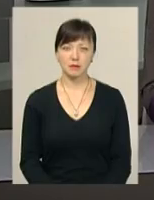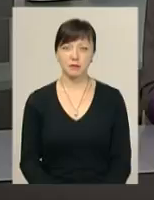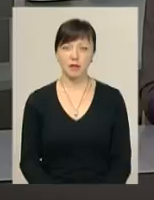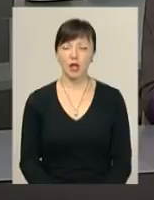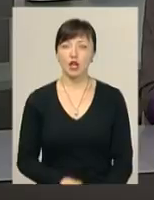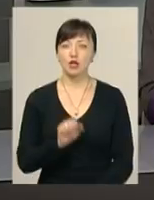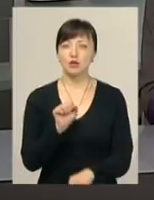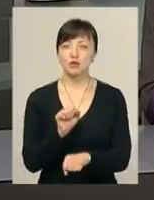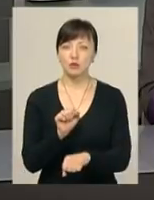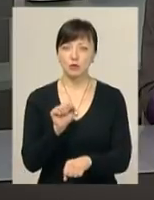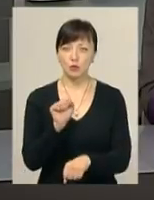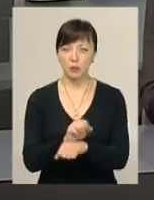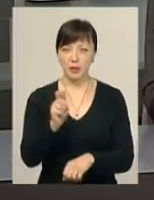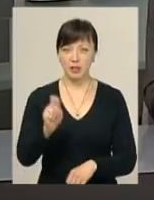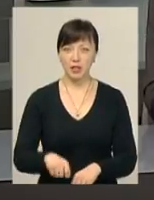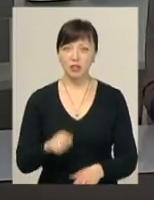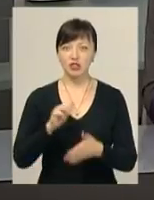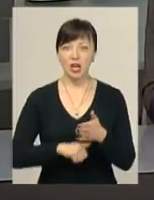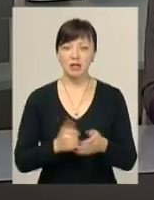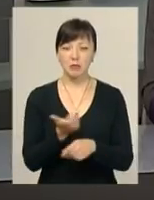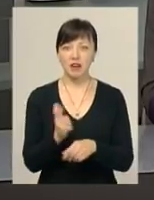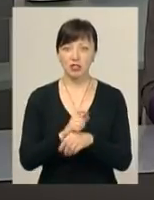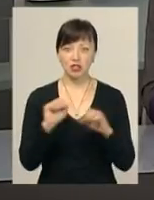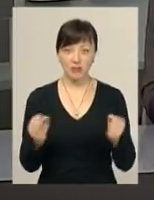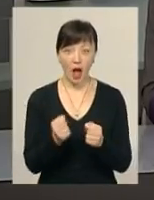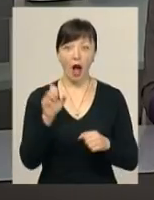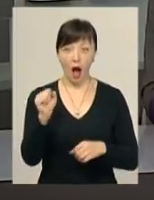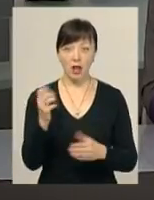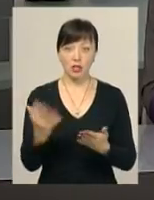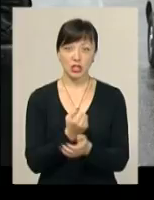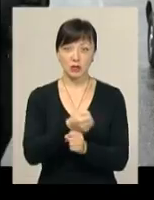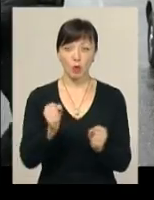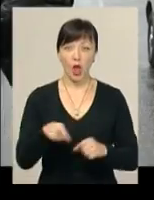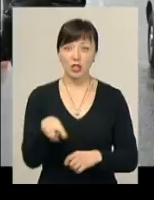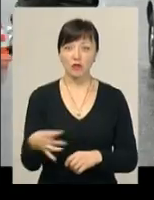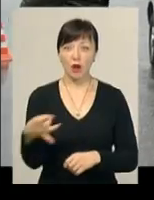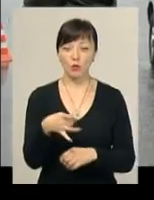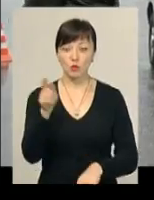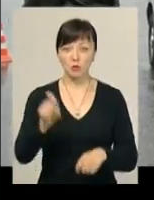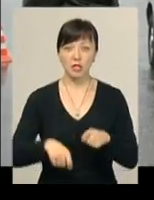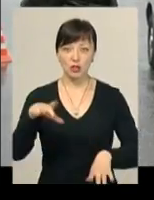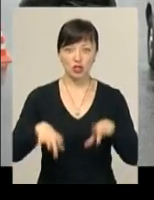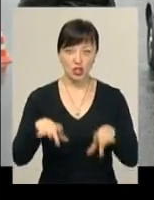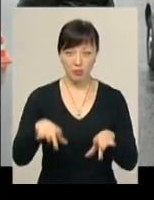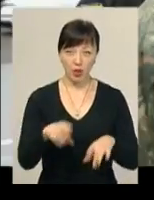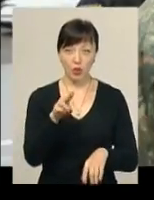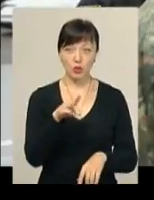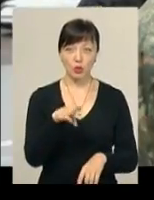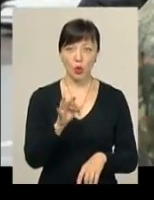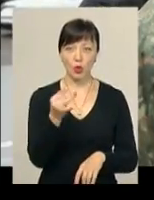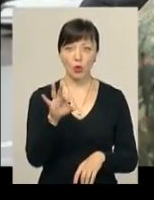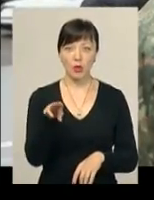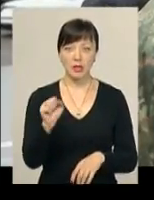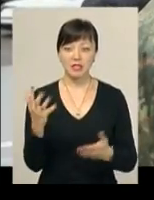Зупинили через перевищення швидкості, а знайшли зброю. У Литичівському районі поліція зупинила позашляховик «Тойота Ленд Крузер» та